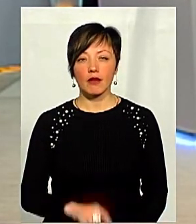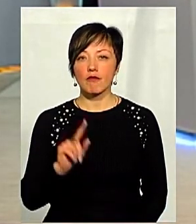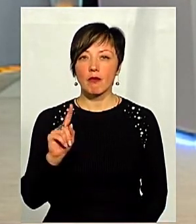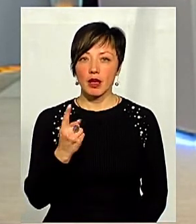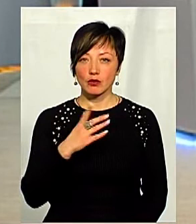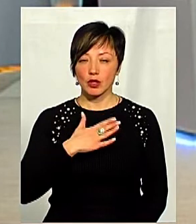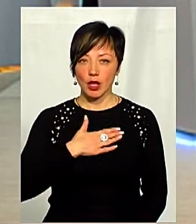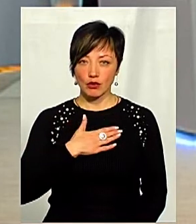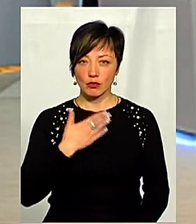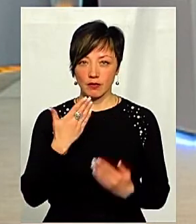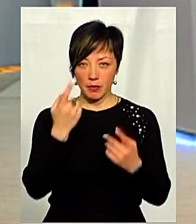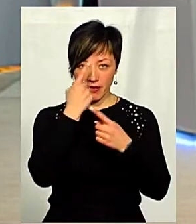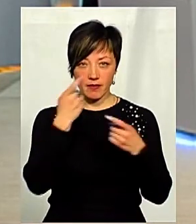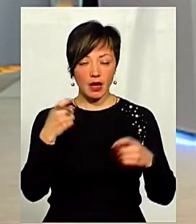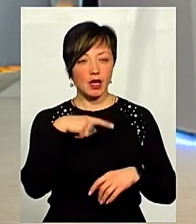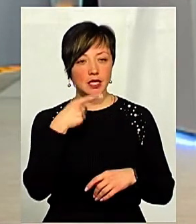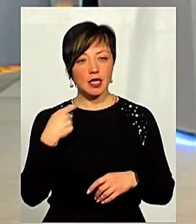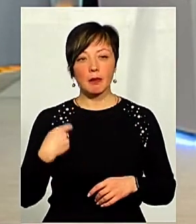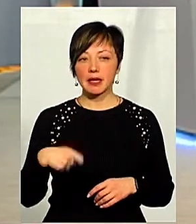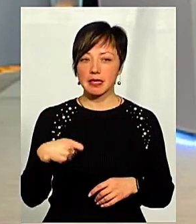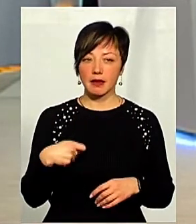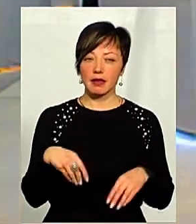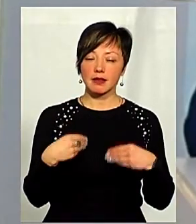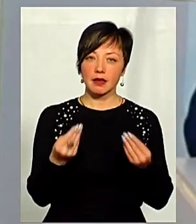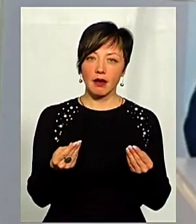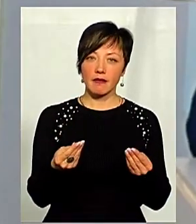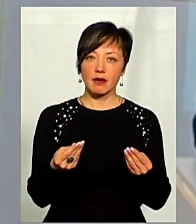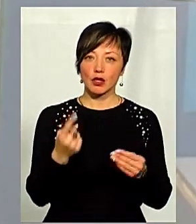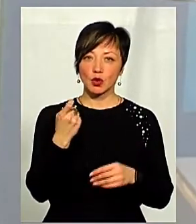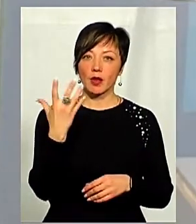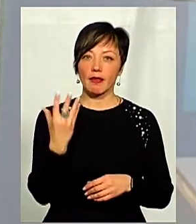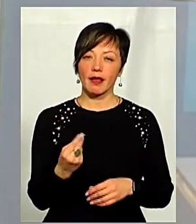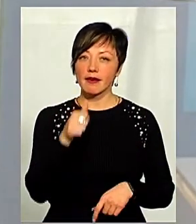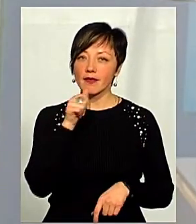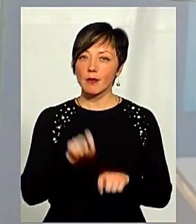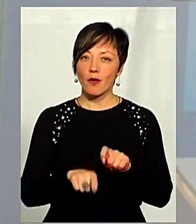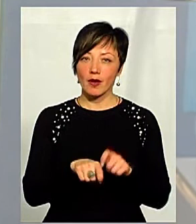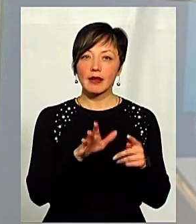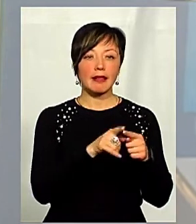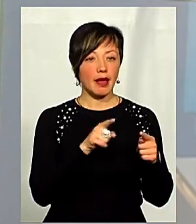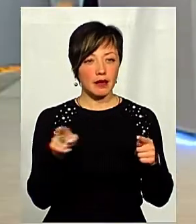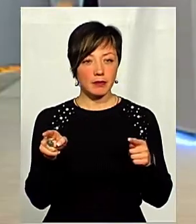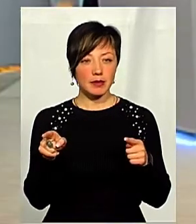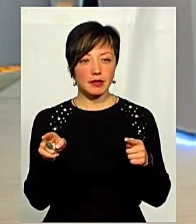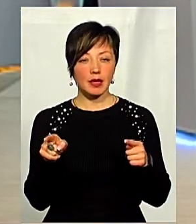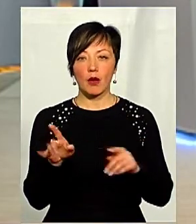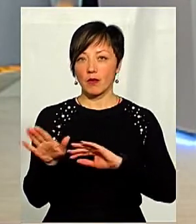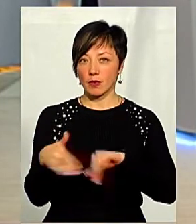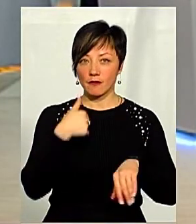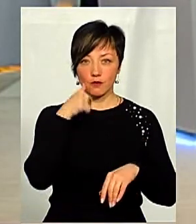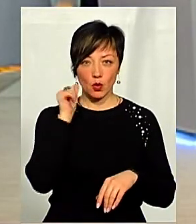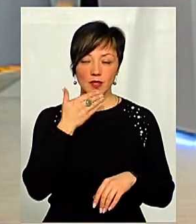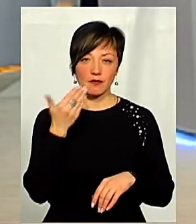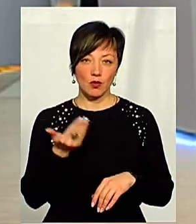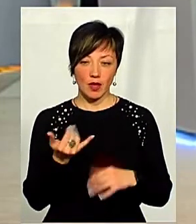першому нашому з вами ефірі ви казали, що президент дав вам 100-денний випробувальний термін. 100 днів минули, вчора